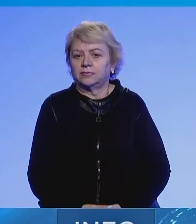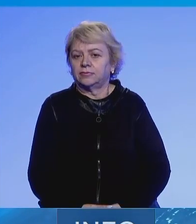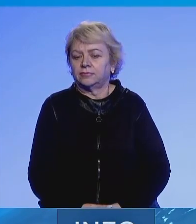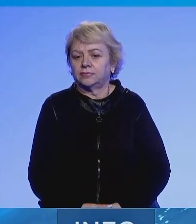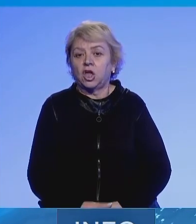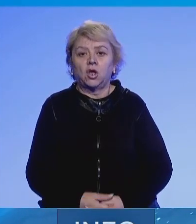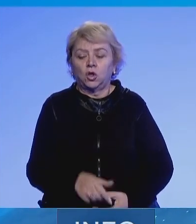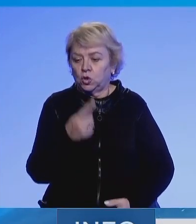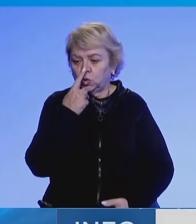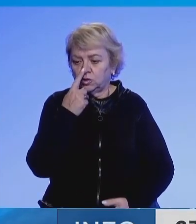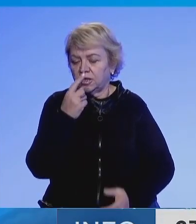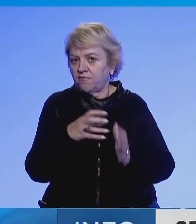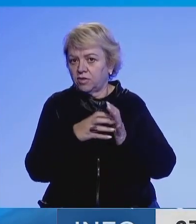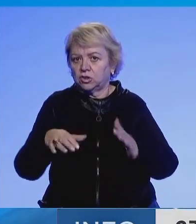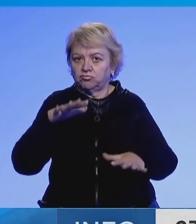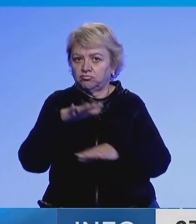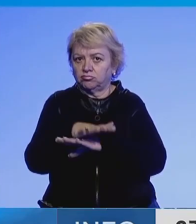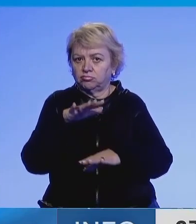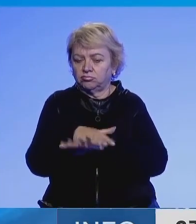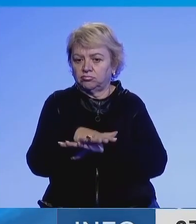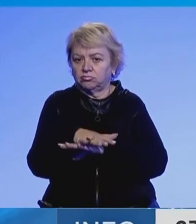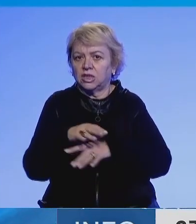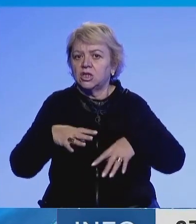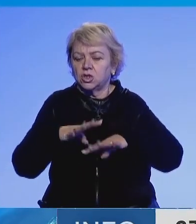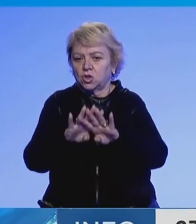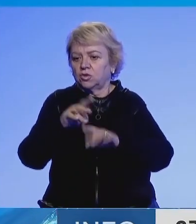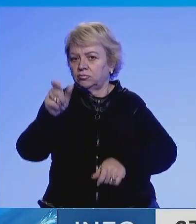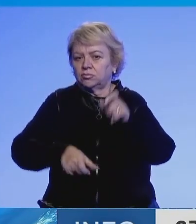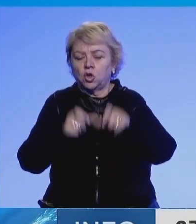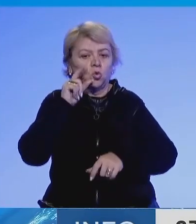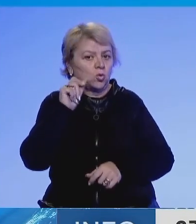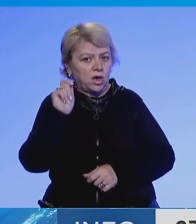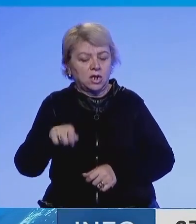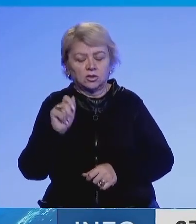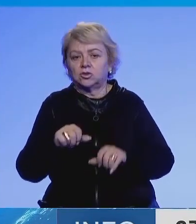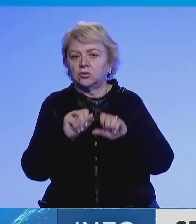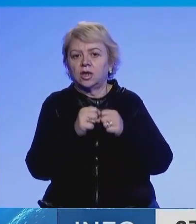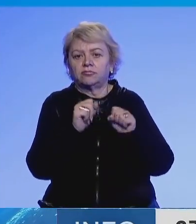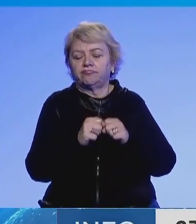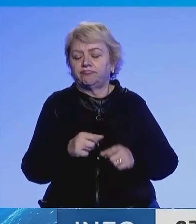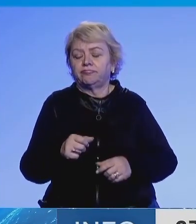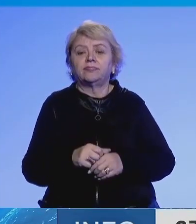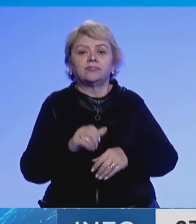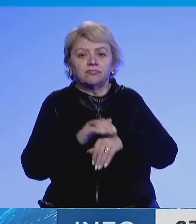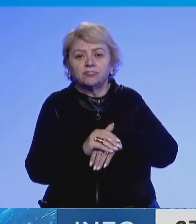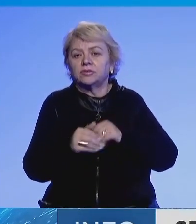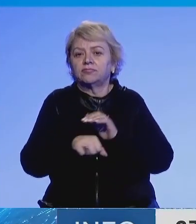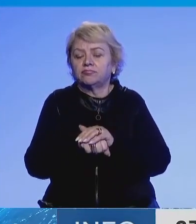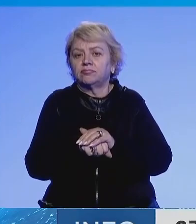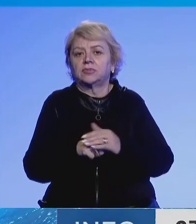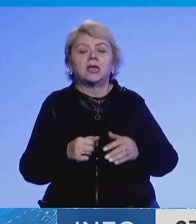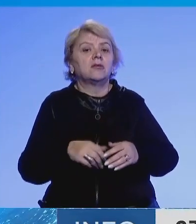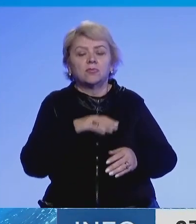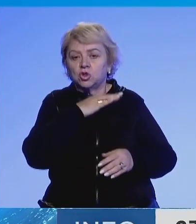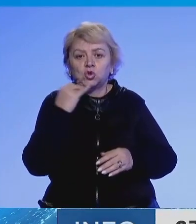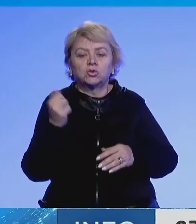Rusia ka vazhduar me sulme kunder infrastrukturës civile të Ukrajinës, duke shkaktuar viktimat civile dhe duke dëmtuar edhe